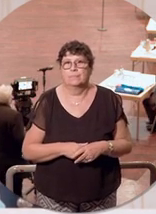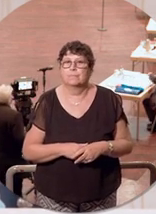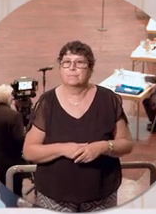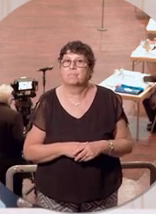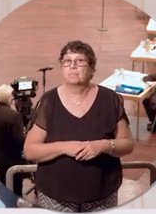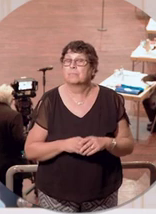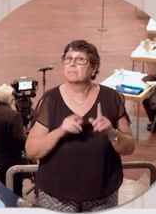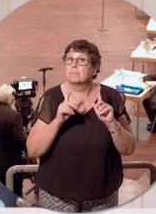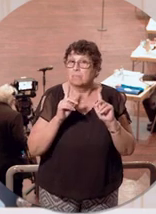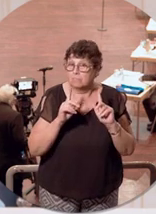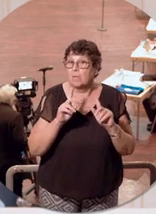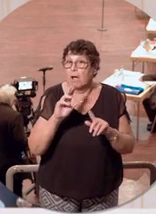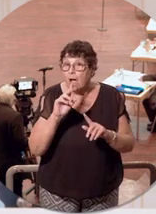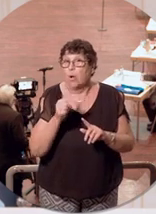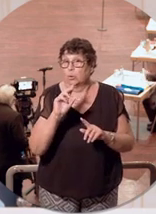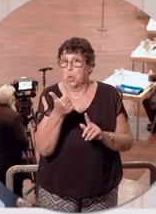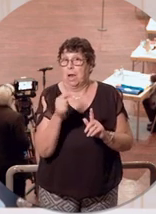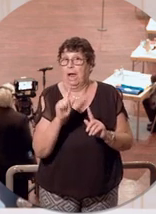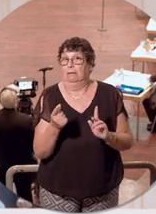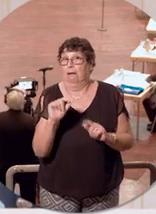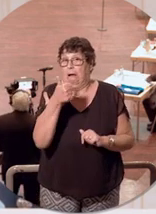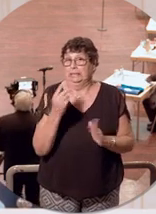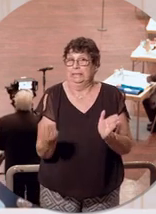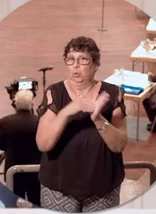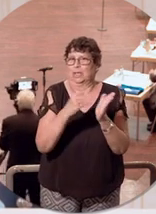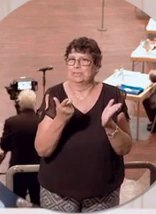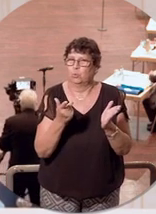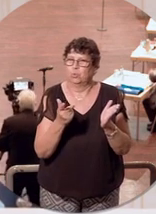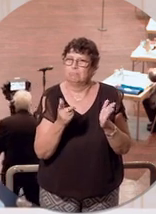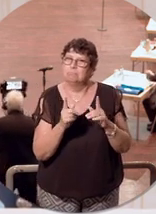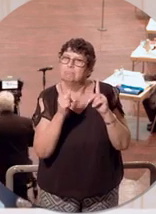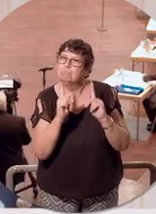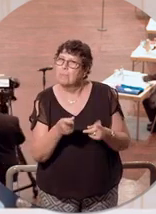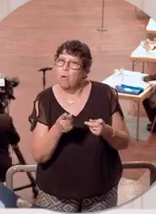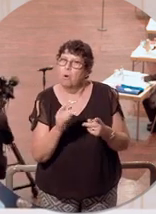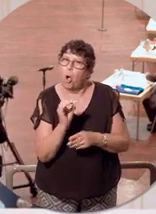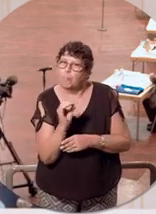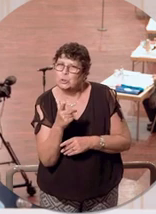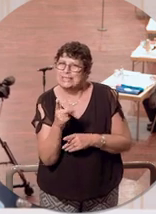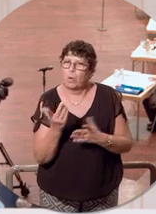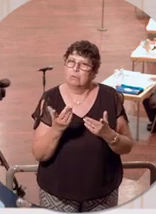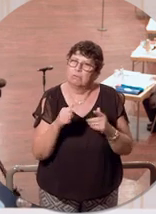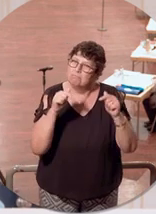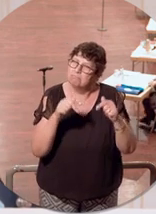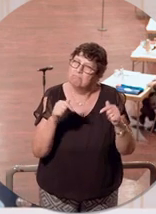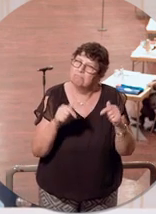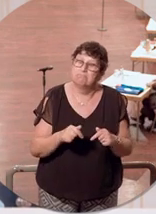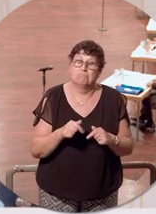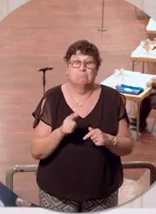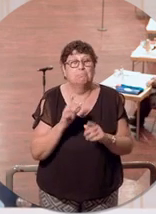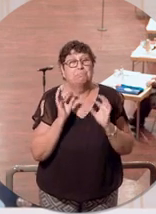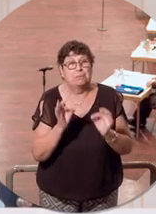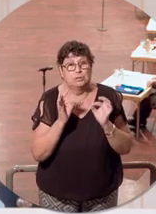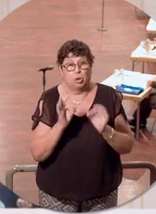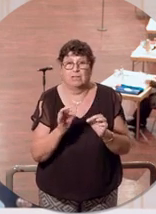Und es kommt ein weiteres hinzu. Und es wurde ja auch immer seitens der Opposition in diesem Haus, insbesondere auch